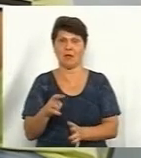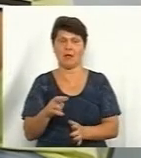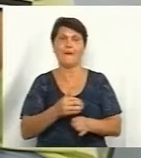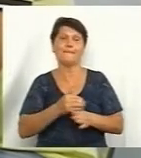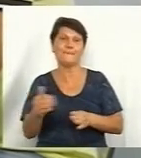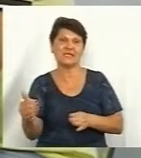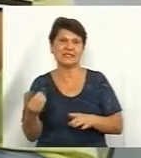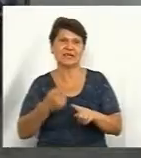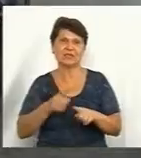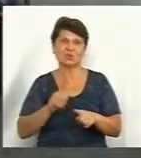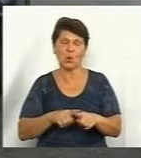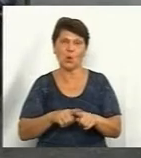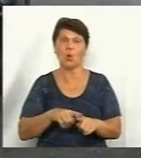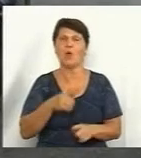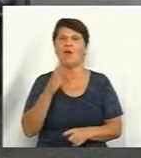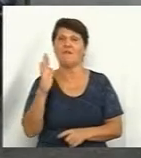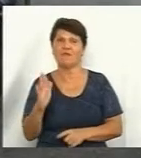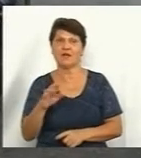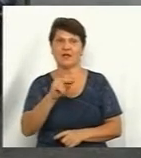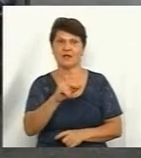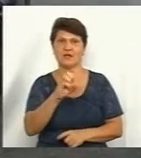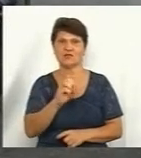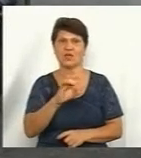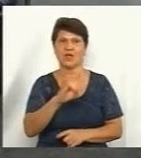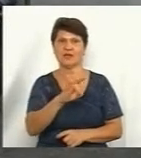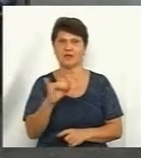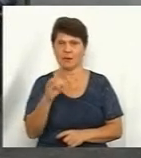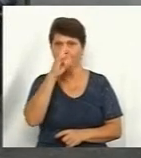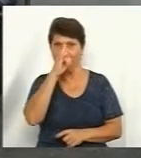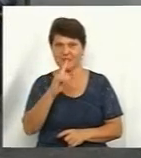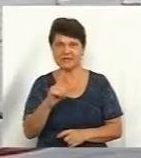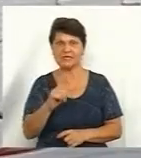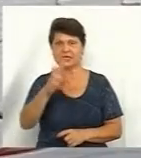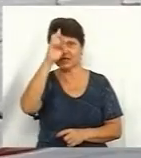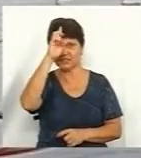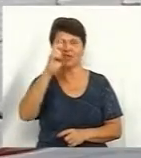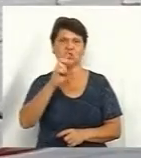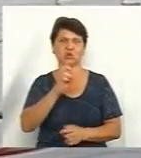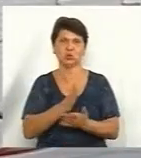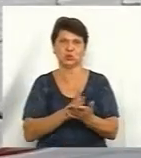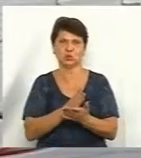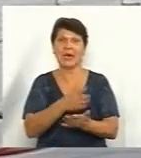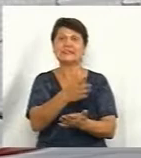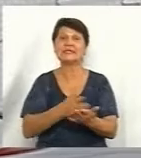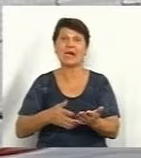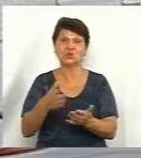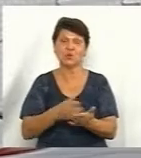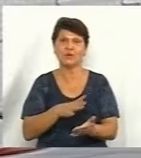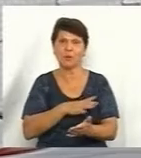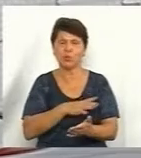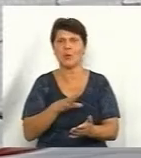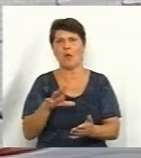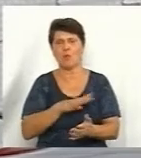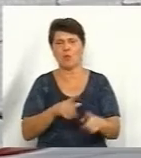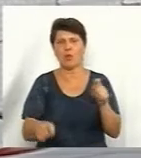місяці Державодинслужбою було скасовано цей договір в зв'язку з значними порушеннями, в тому числі і проведення